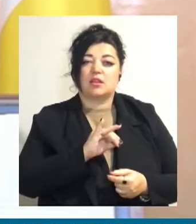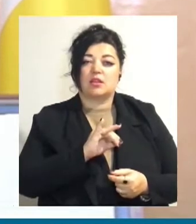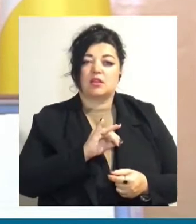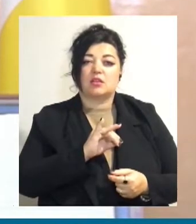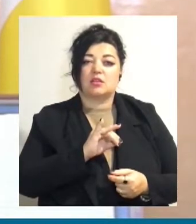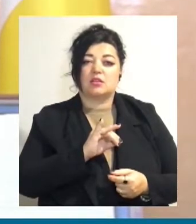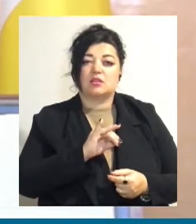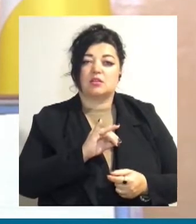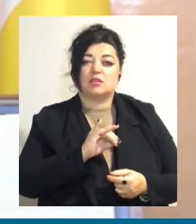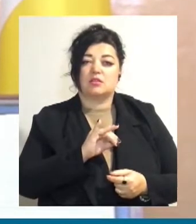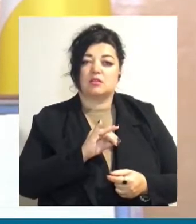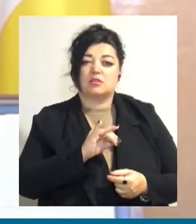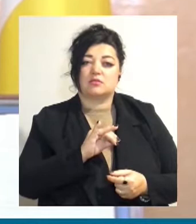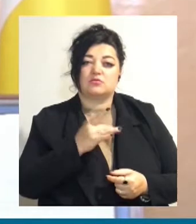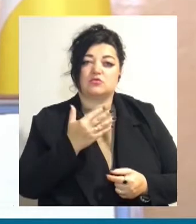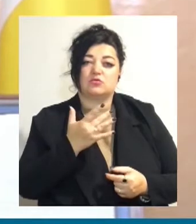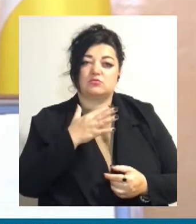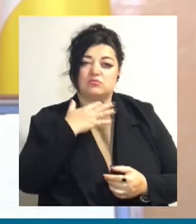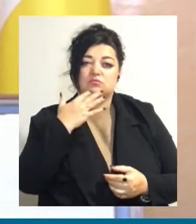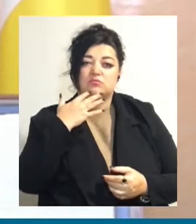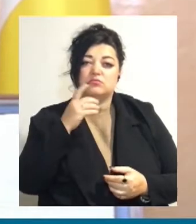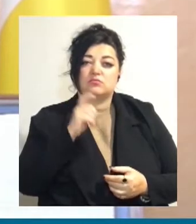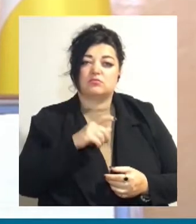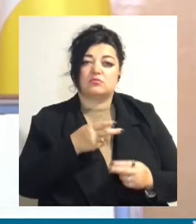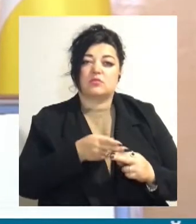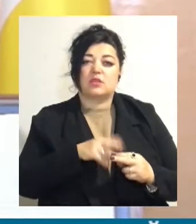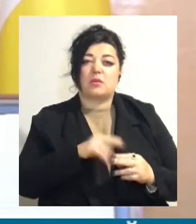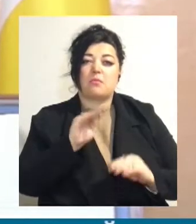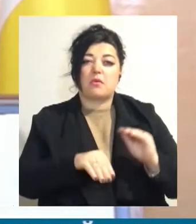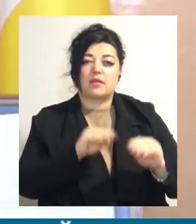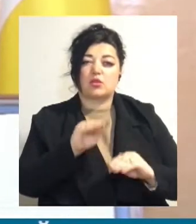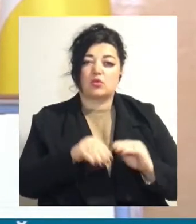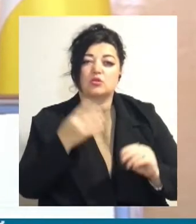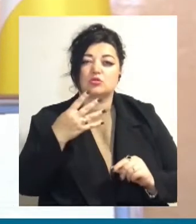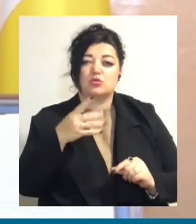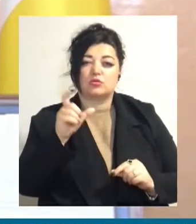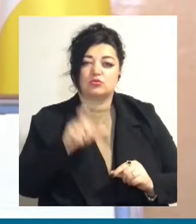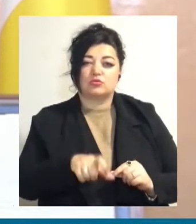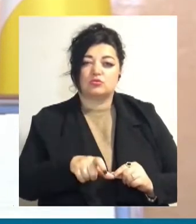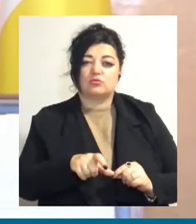це монтери контактної сети і путєйці.